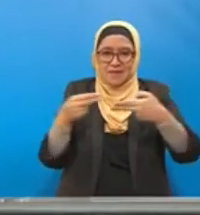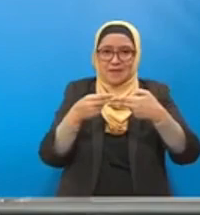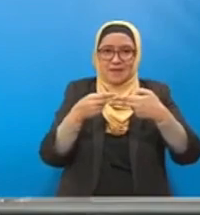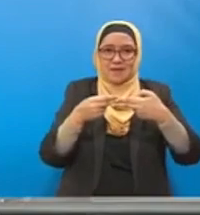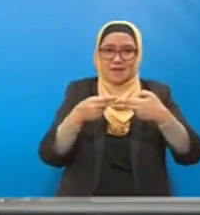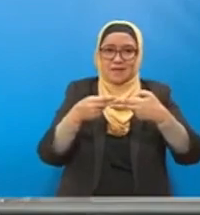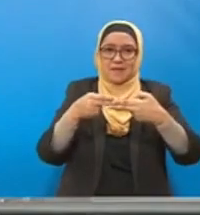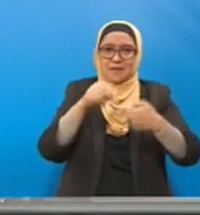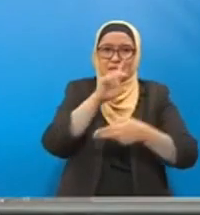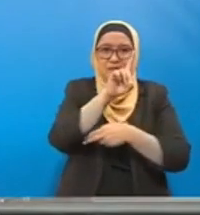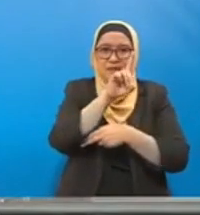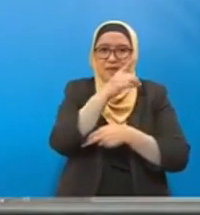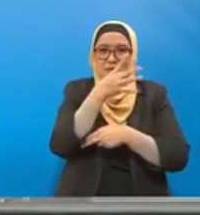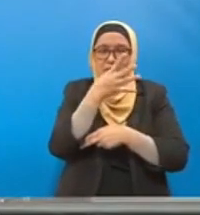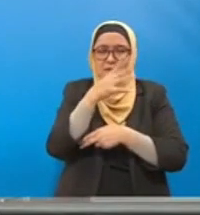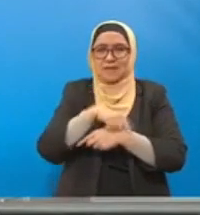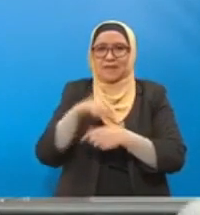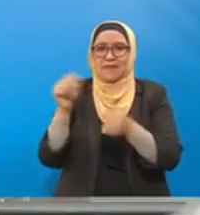D141.